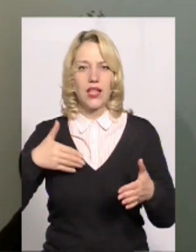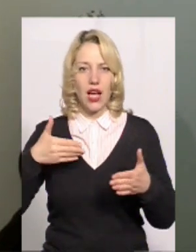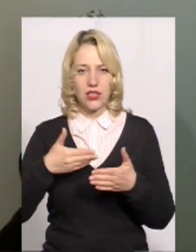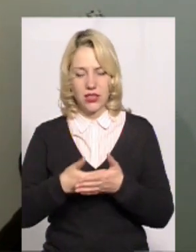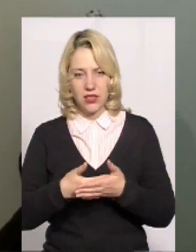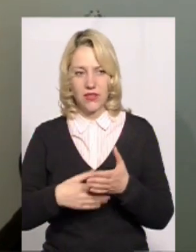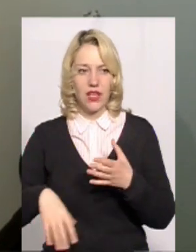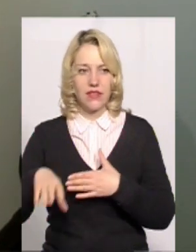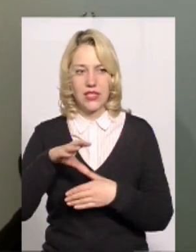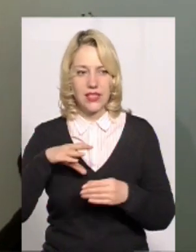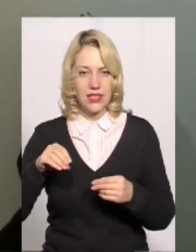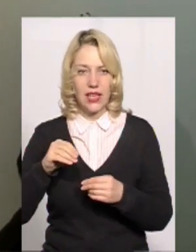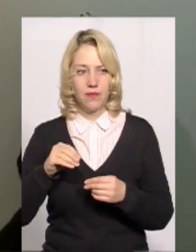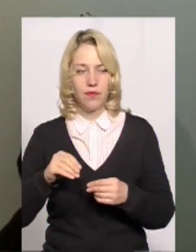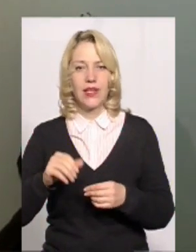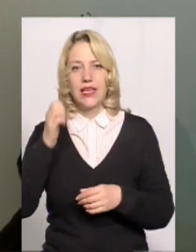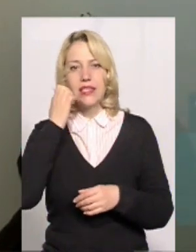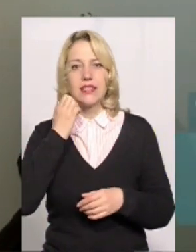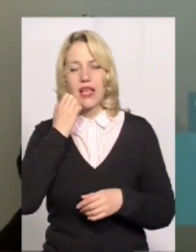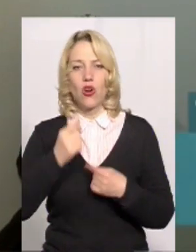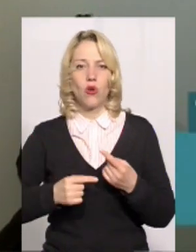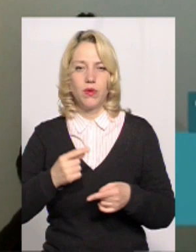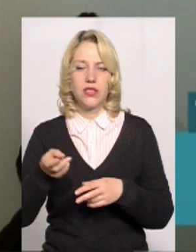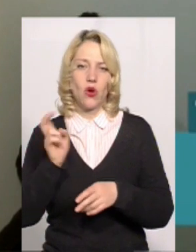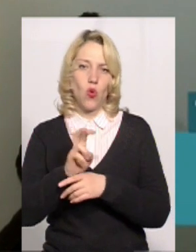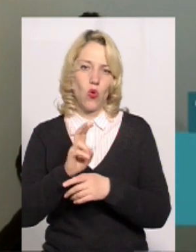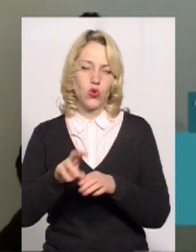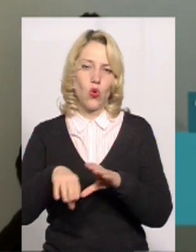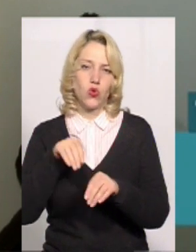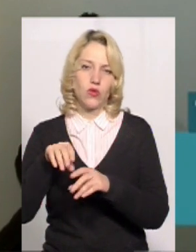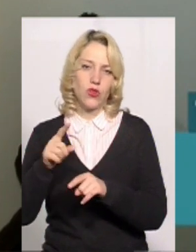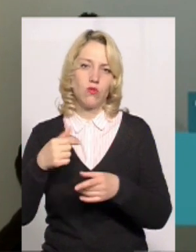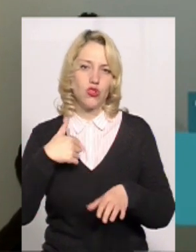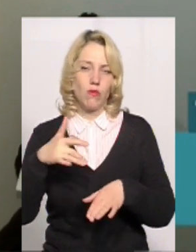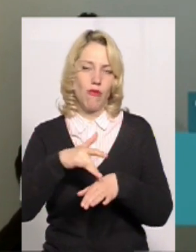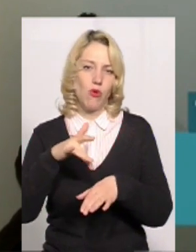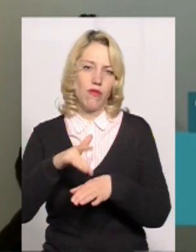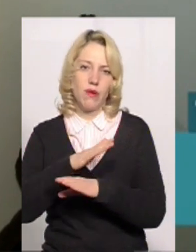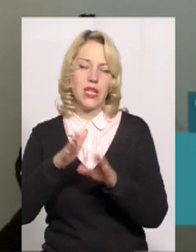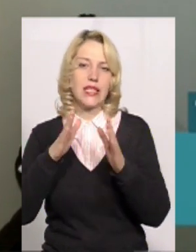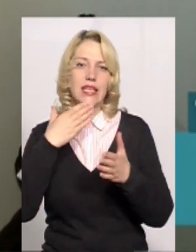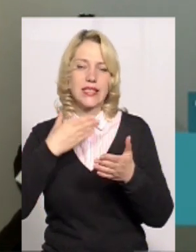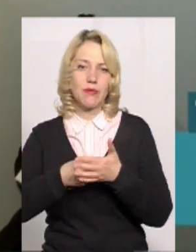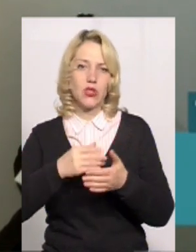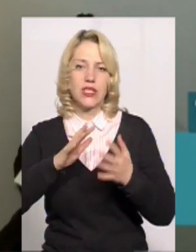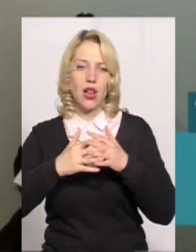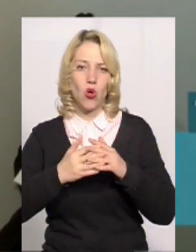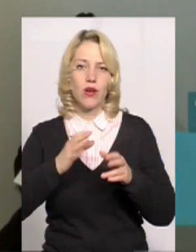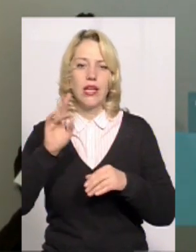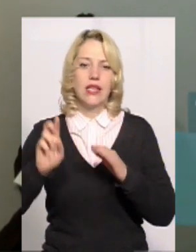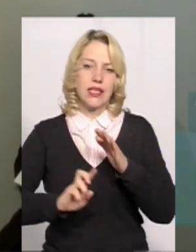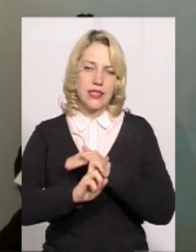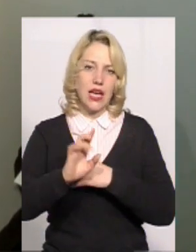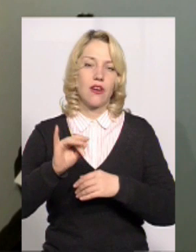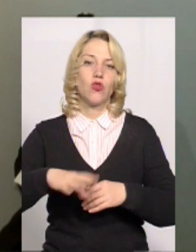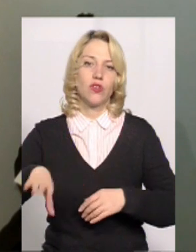всі. Всі старообрядці також ходять голосувати. Тому що ми вболіваємо не тільки за наше село, за нашу церкву і за